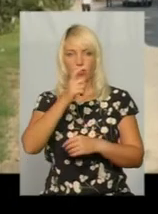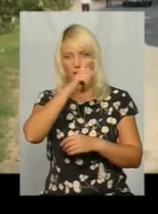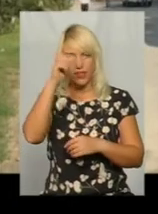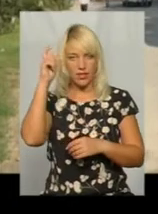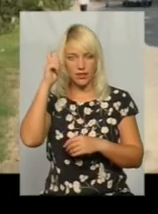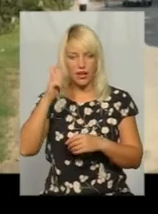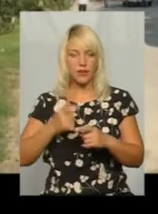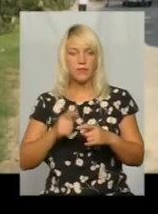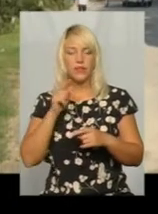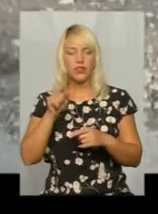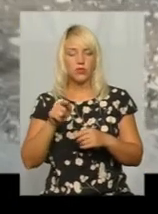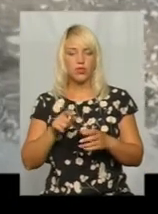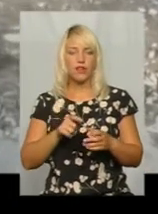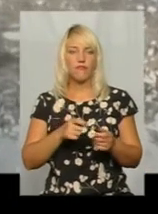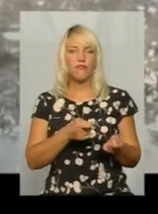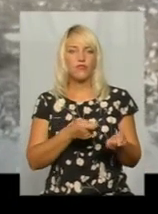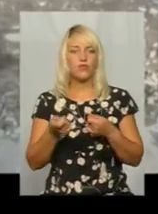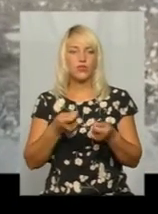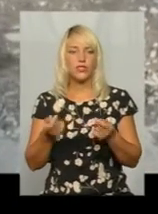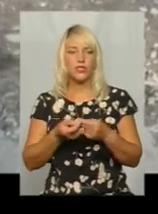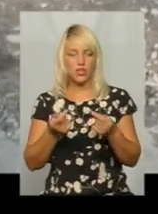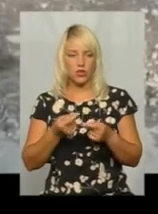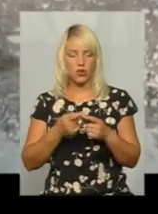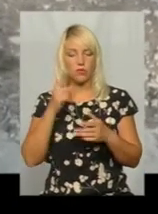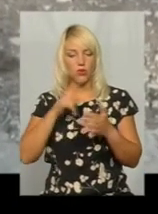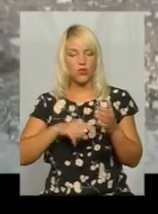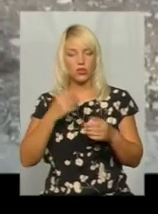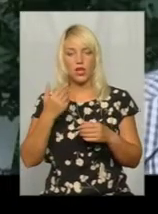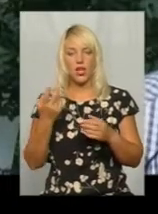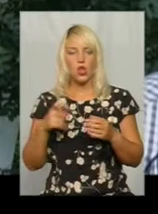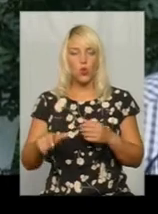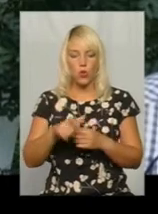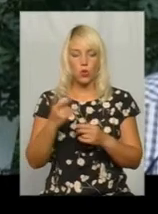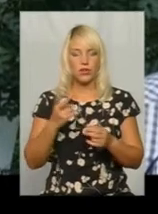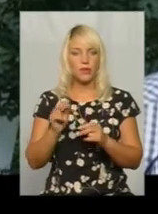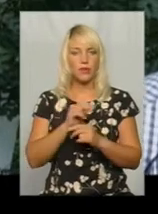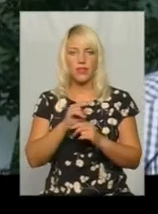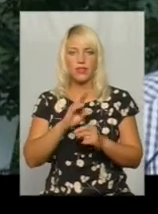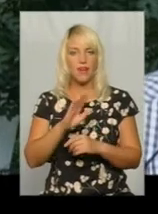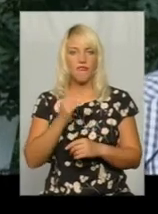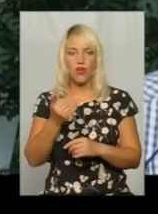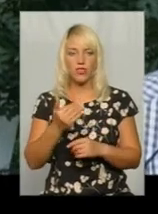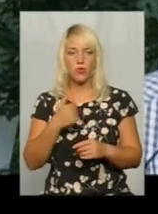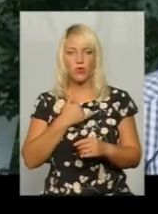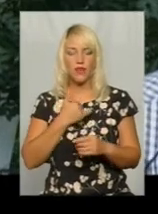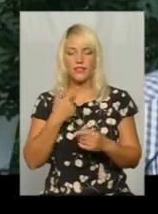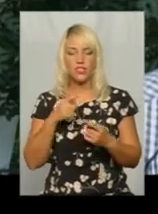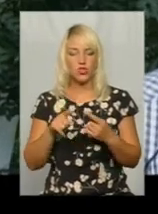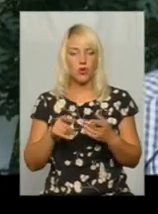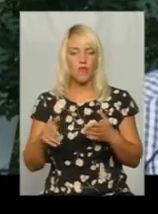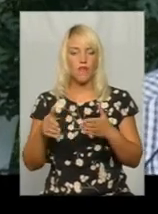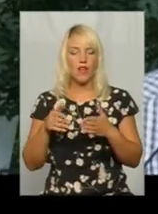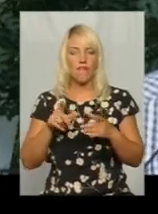підприємства, туди і звозять зерно. Він переконаний, дорогу мають ремонтувати не вони. В нас іншого виїзда немає, окрім